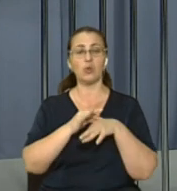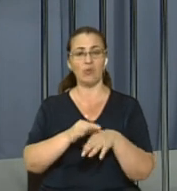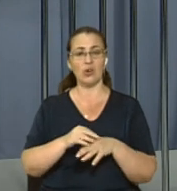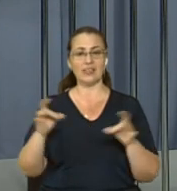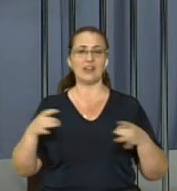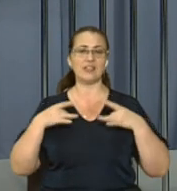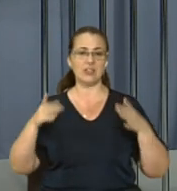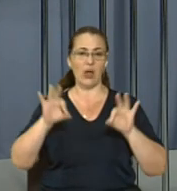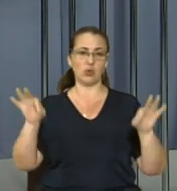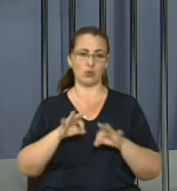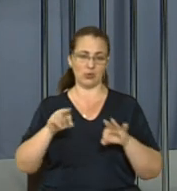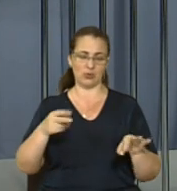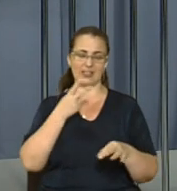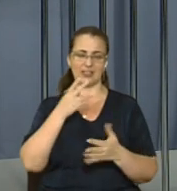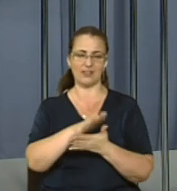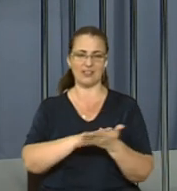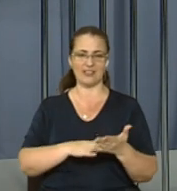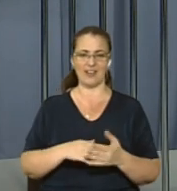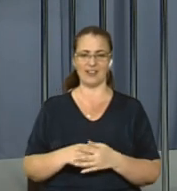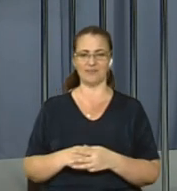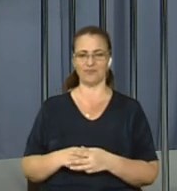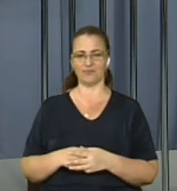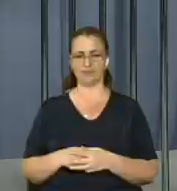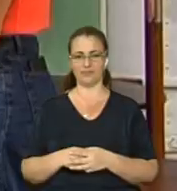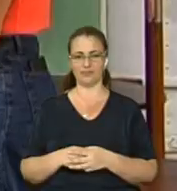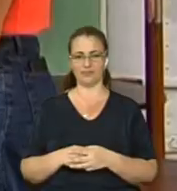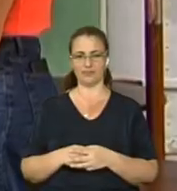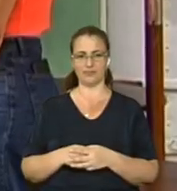музики у Львові, дивіться у сюжеті нашої кореспондентки Ірини Ферин.